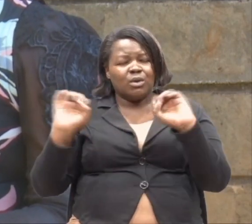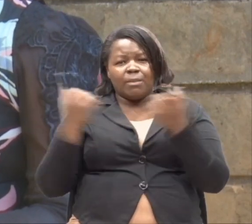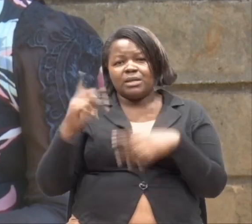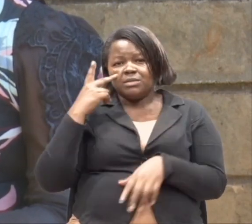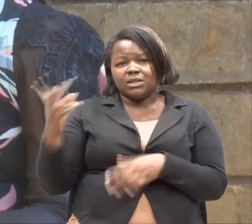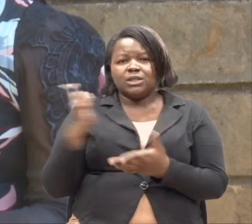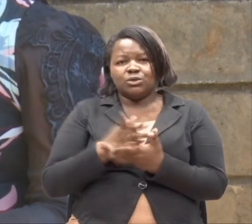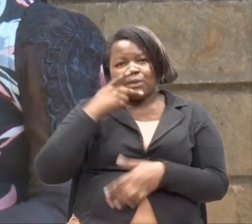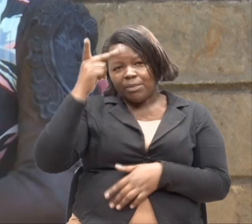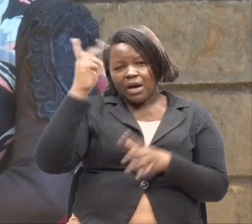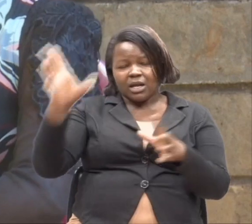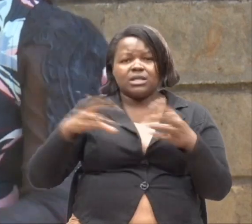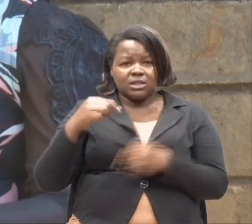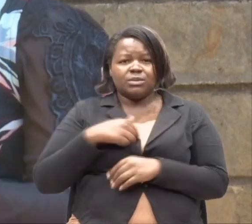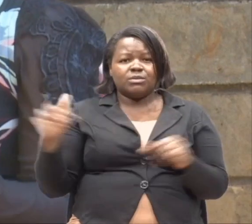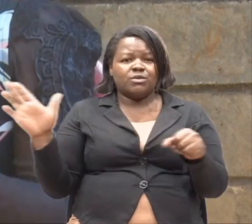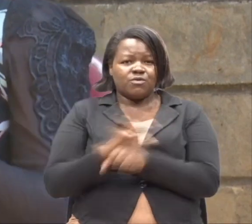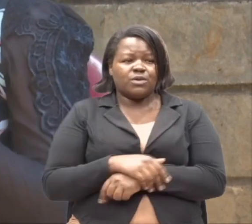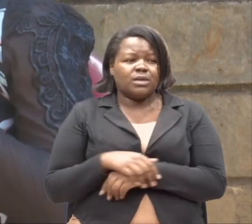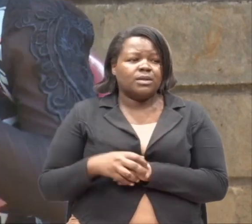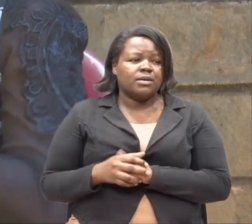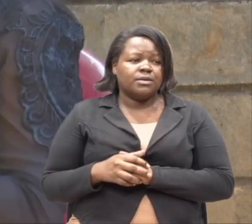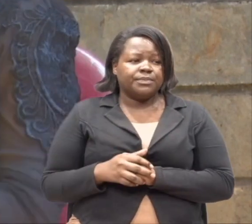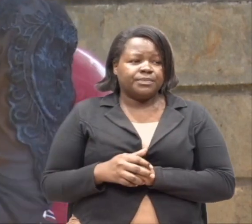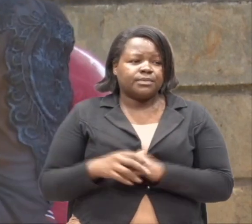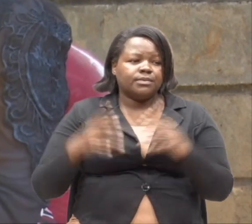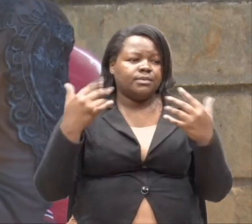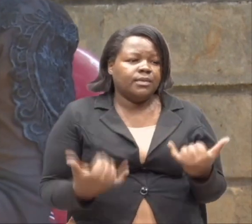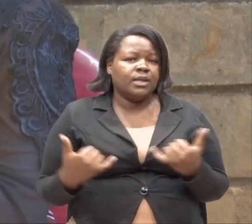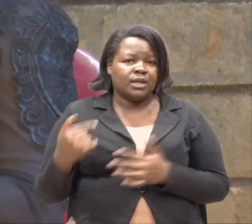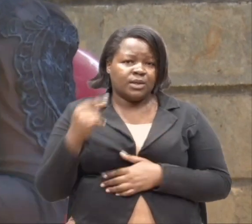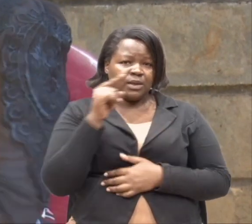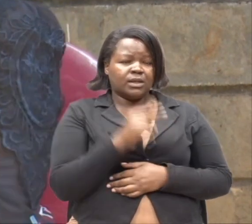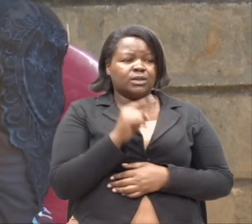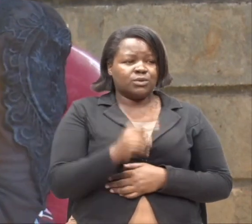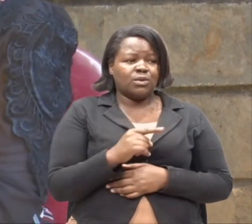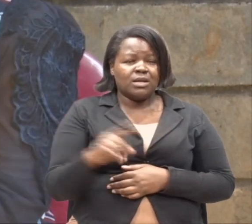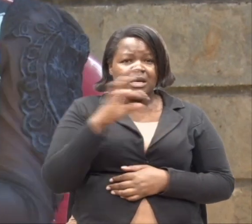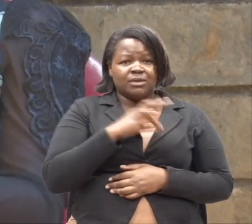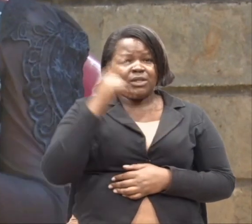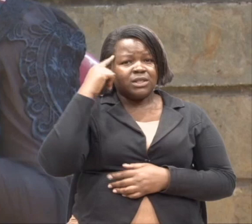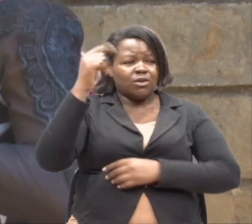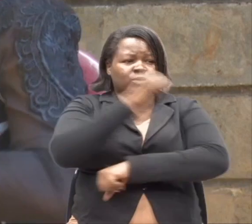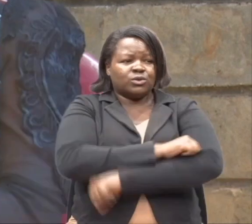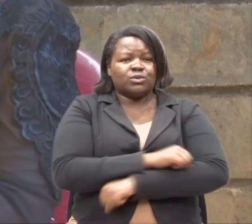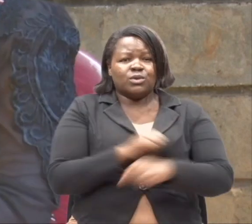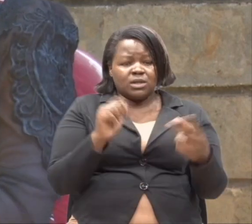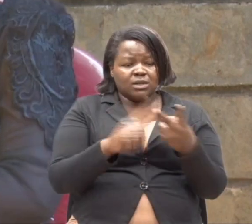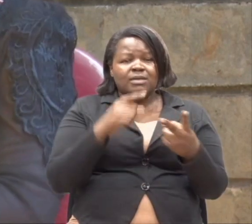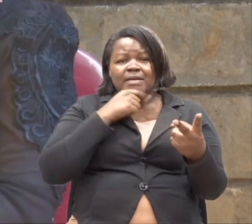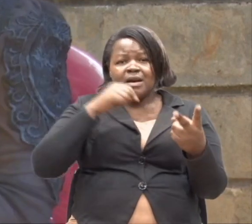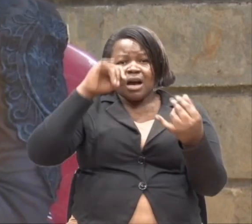naona wananienzi. Wanakuenzi. Ndiyo. Wewe ni mwekezaji. An investor wa shule. Wewe ni